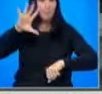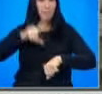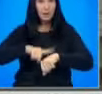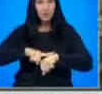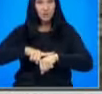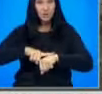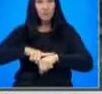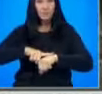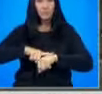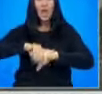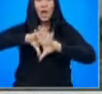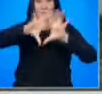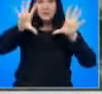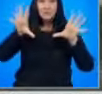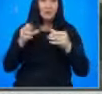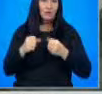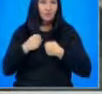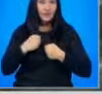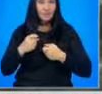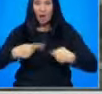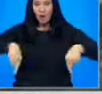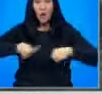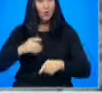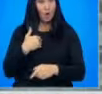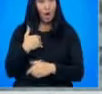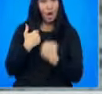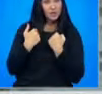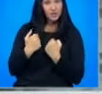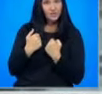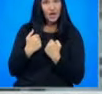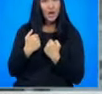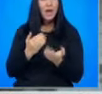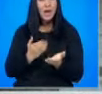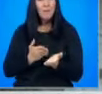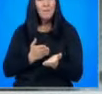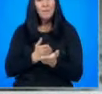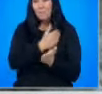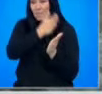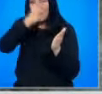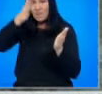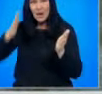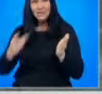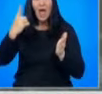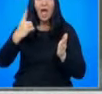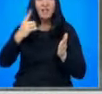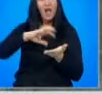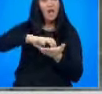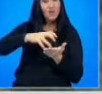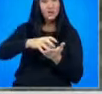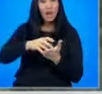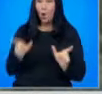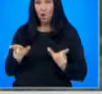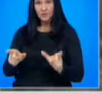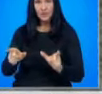часа цялата драма. Районът, в който аз живея, е през един квартал. Отцепен е